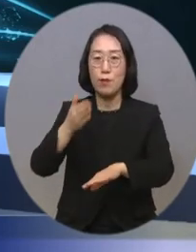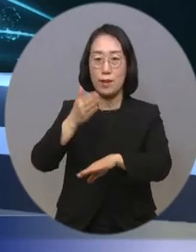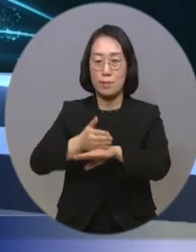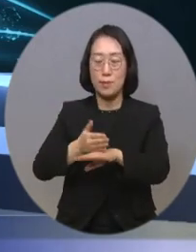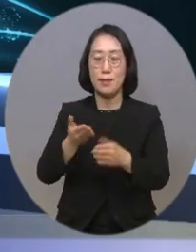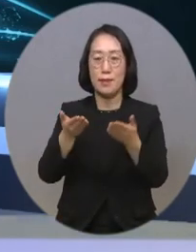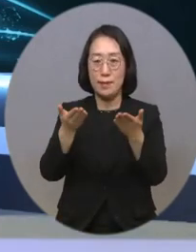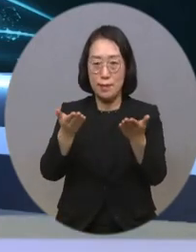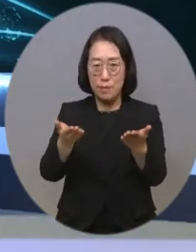고맙습니다.